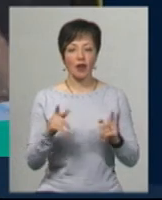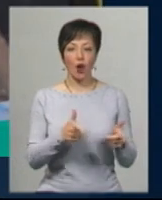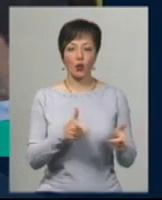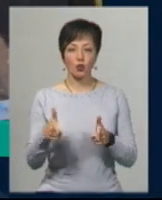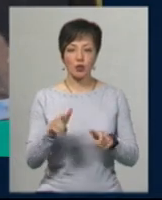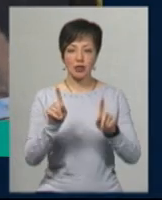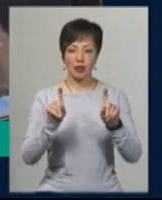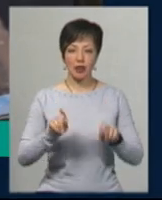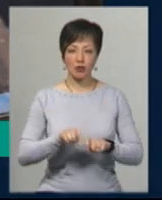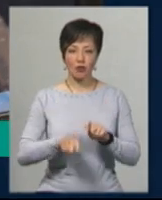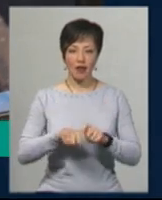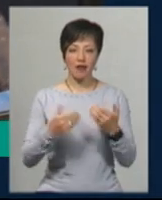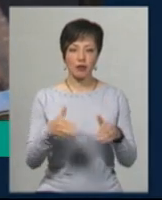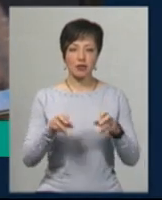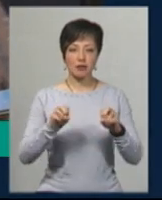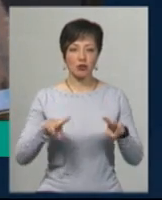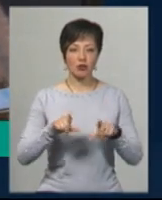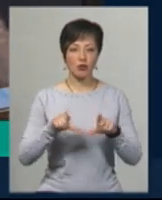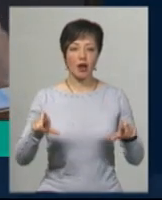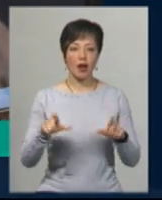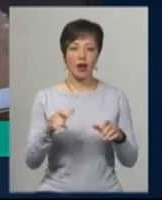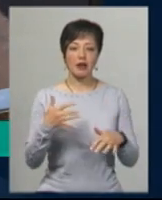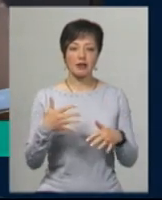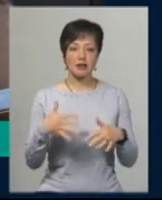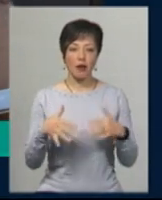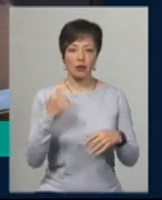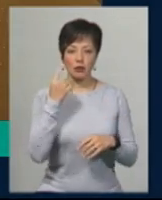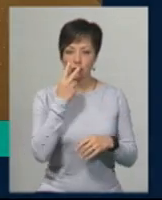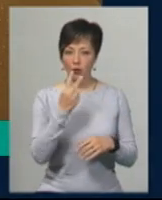тестування випускники спеціальної школи для слабозорих дітей?